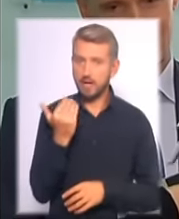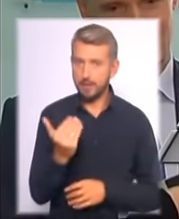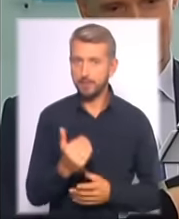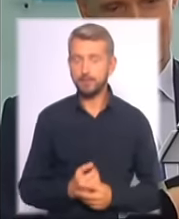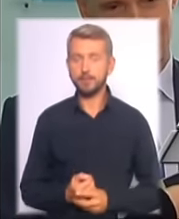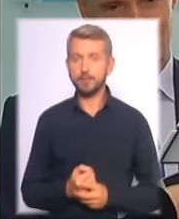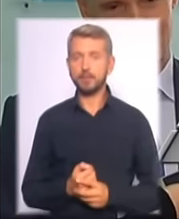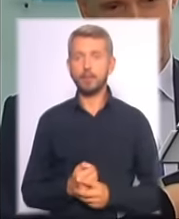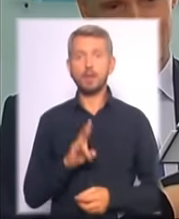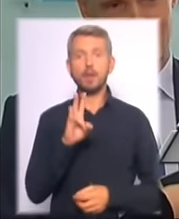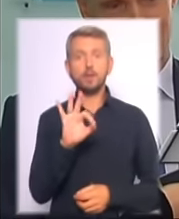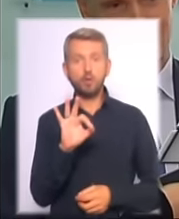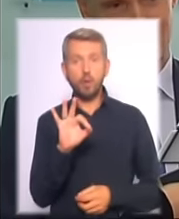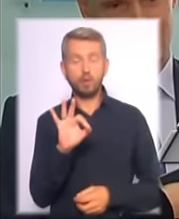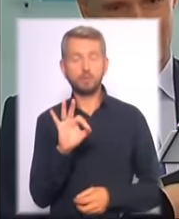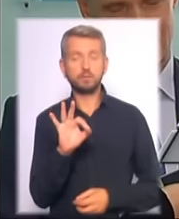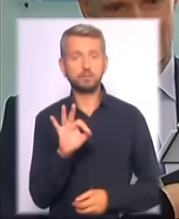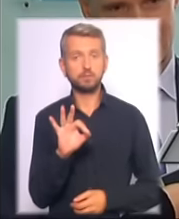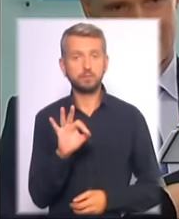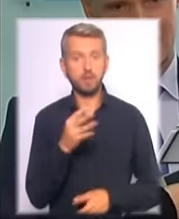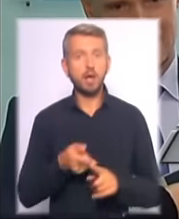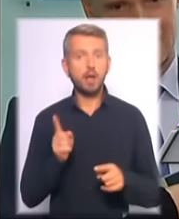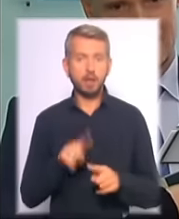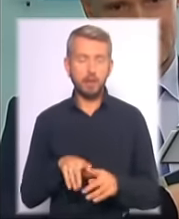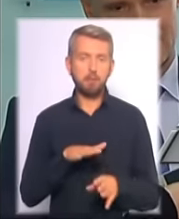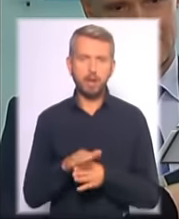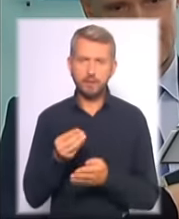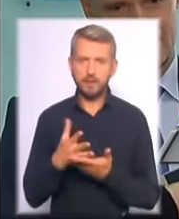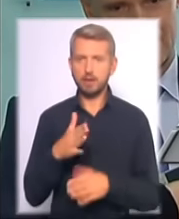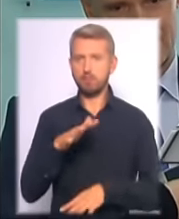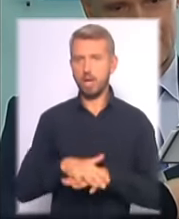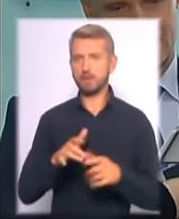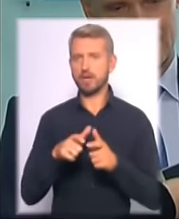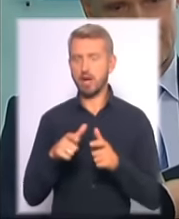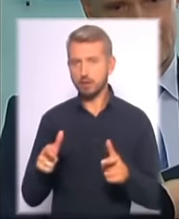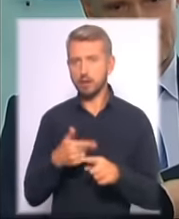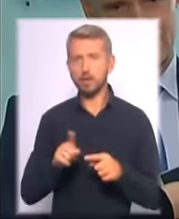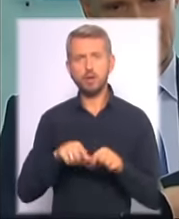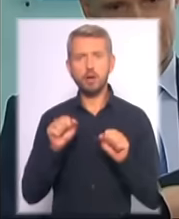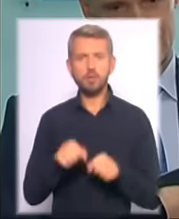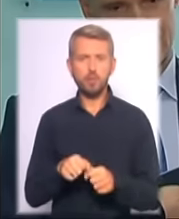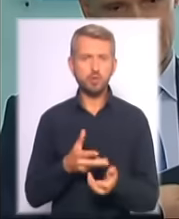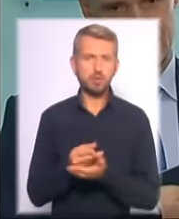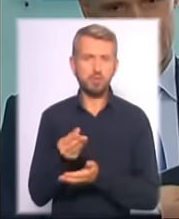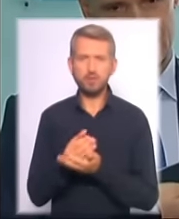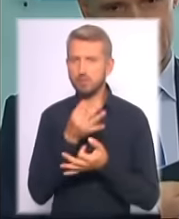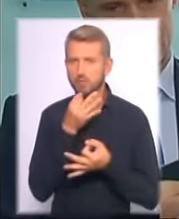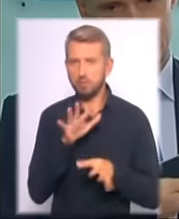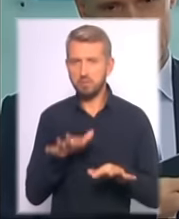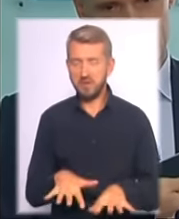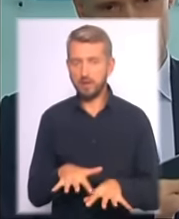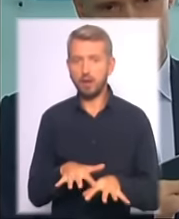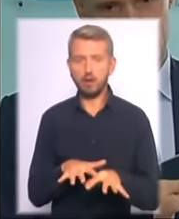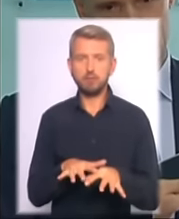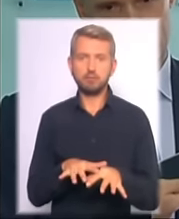Але в теж час це повноцінна банковська карта, яка може зробити всі транзакції в рамках тієї суми,